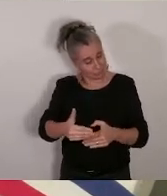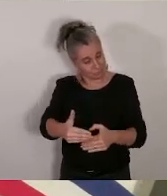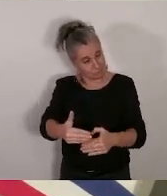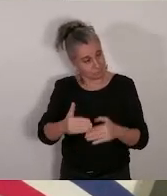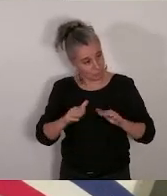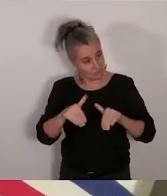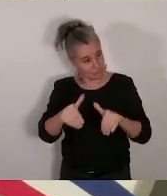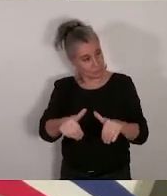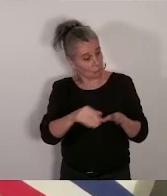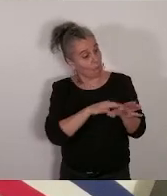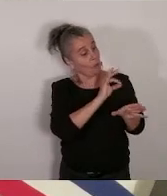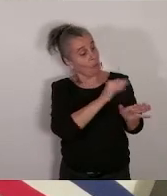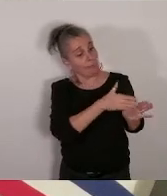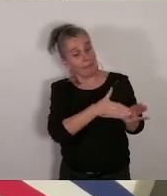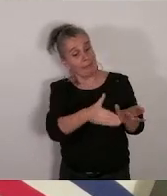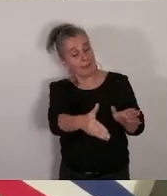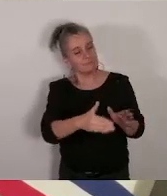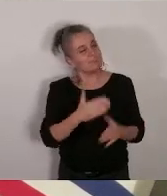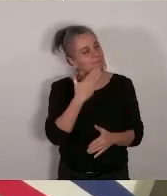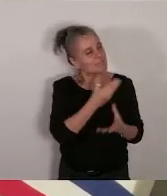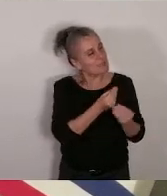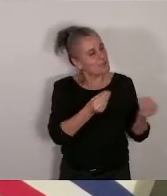Merci beaucoup à vous, les enfants.